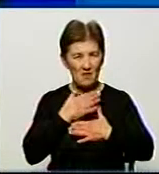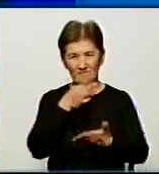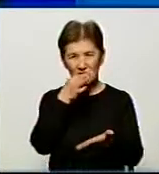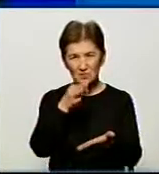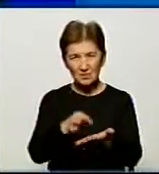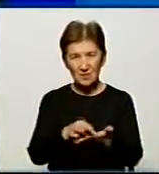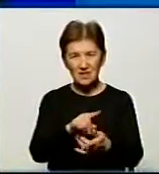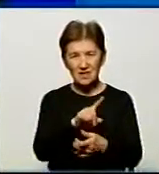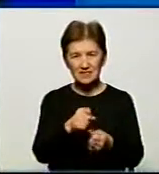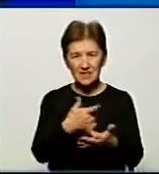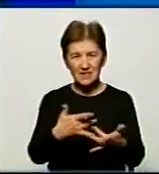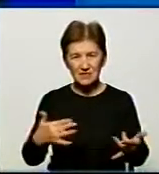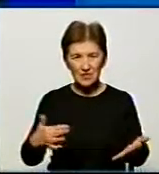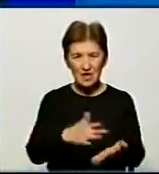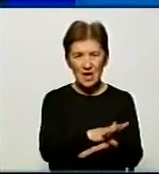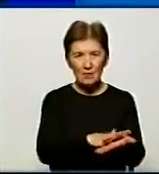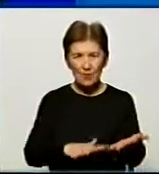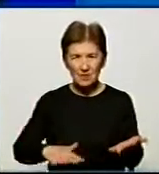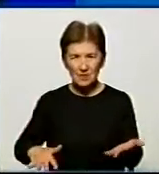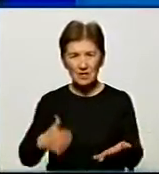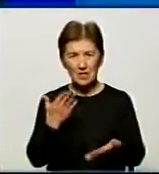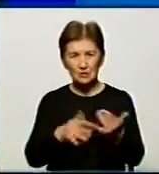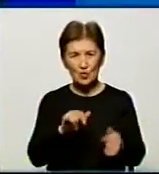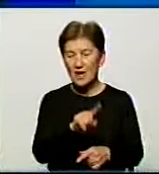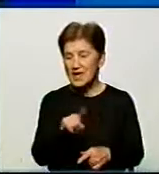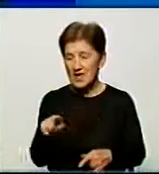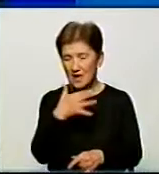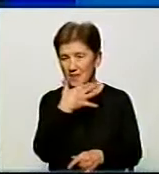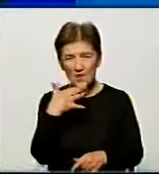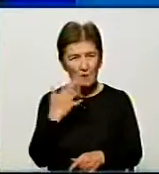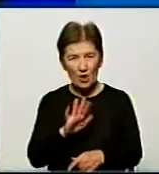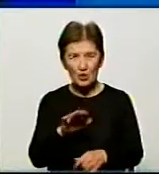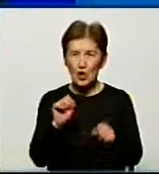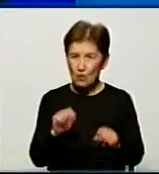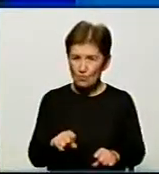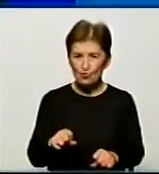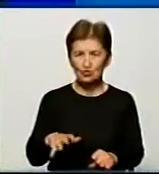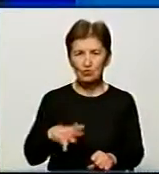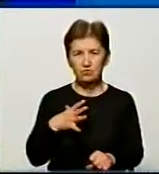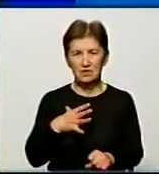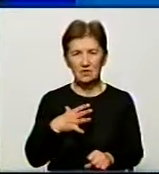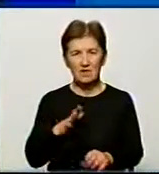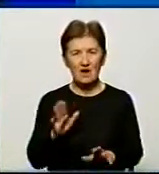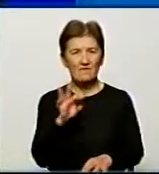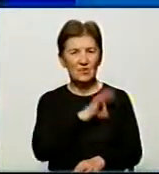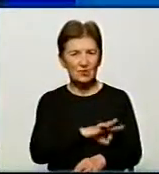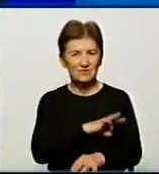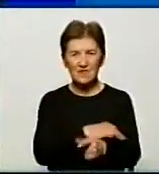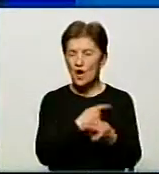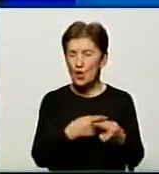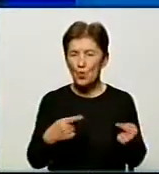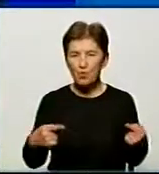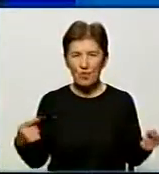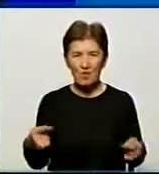якісь побічні дії, які можуть бути в разі, їх небагато, але вони можуть бути. Вони можуть бути в разі використання любого